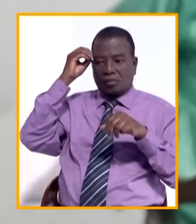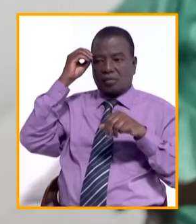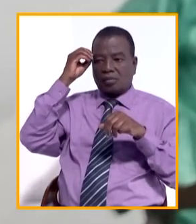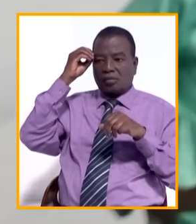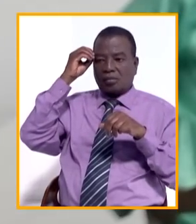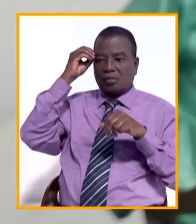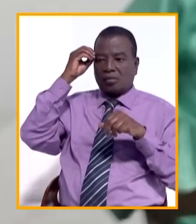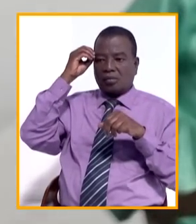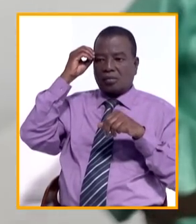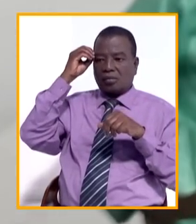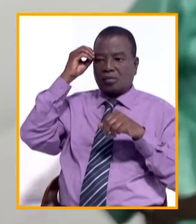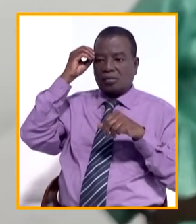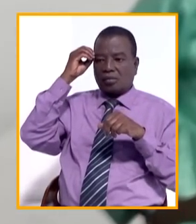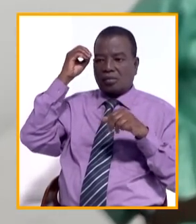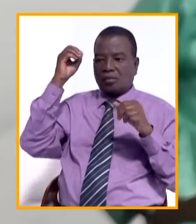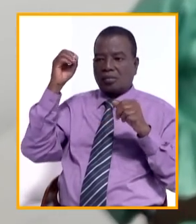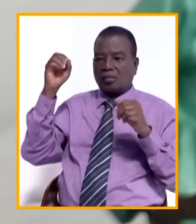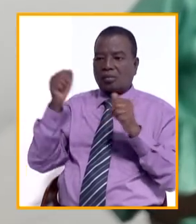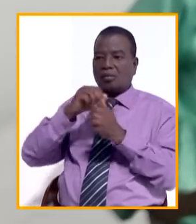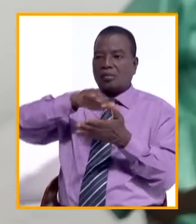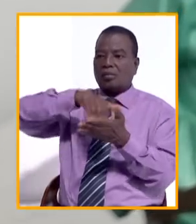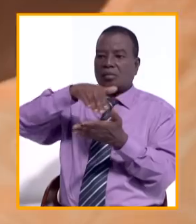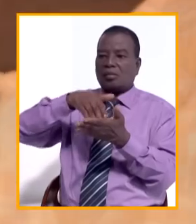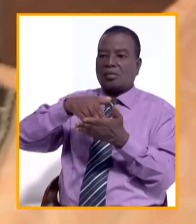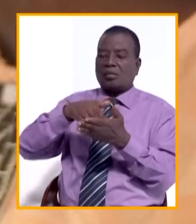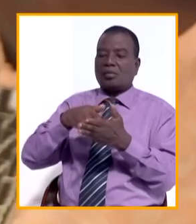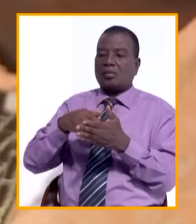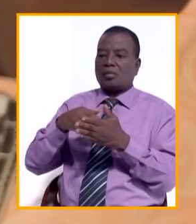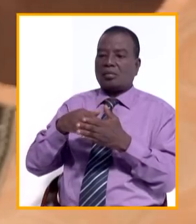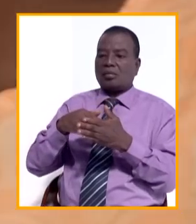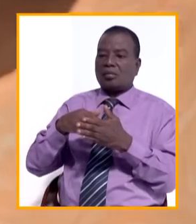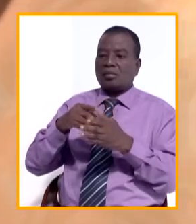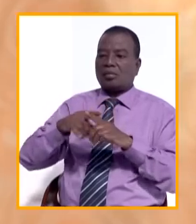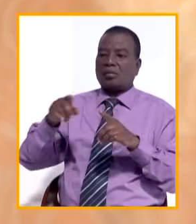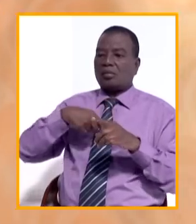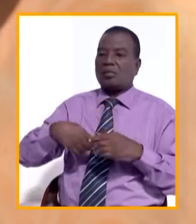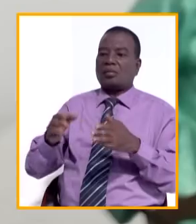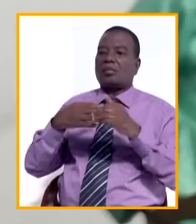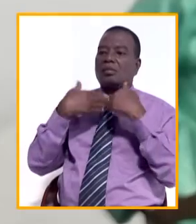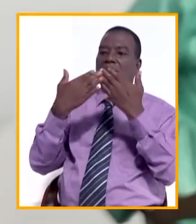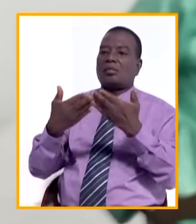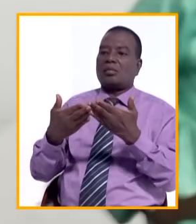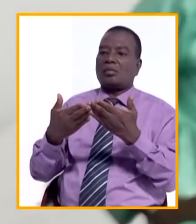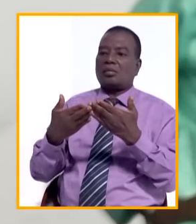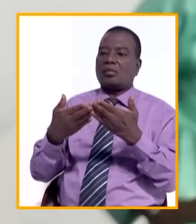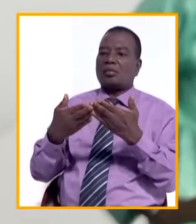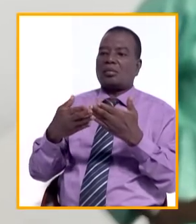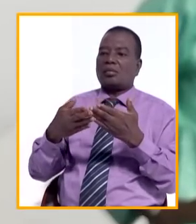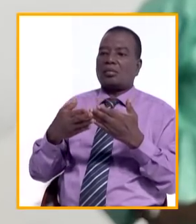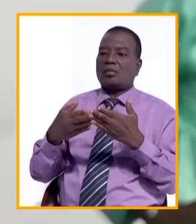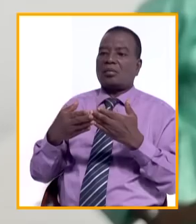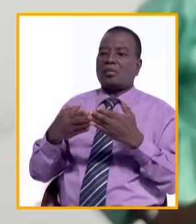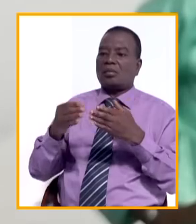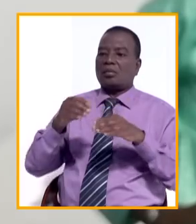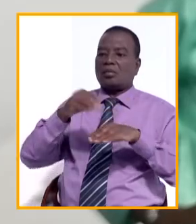avec au centre la fraternité. Mais je voudrais remercier les autorités maliennes,